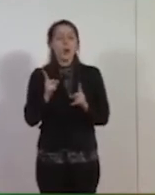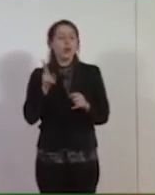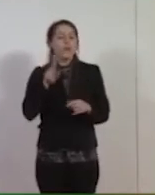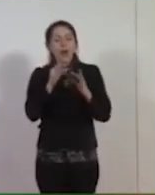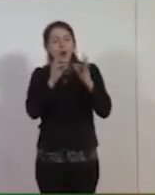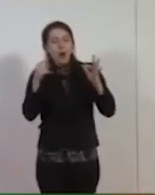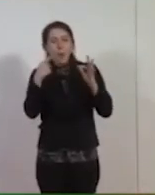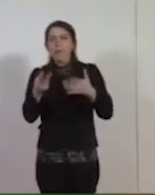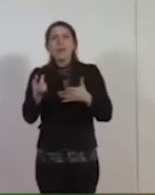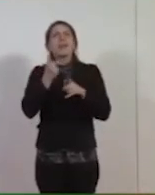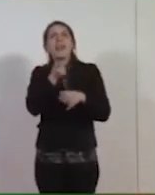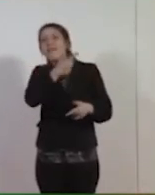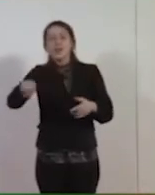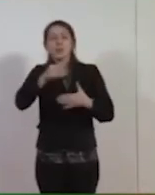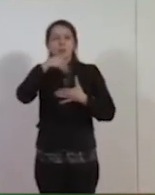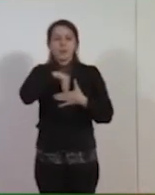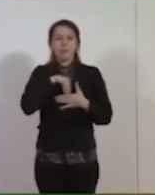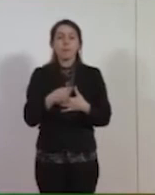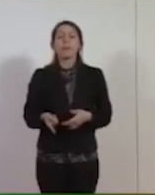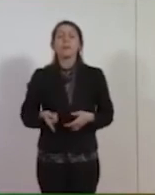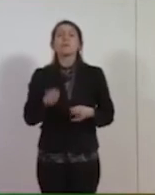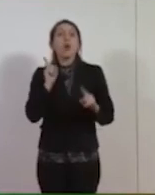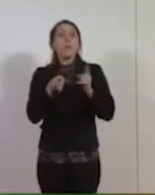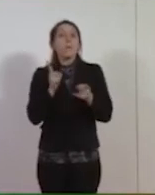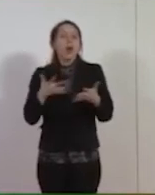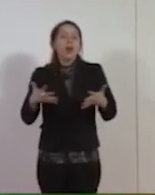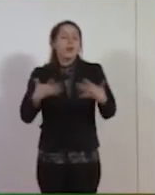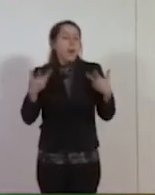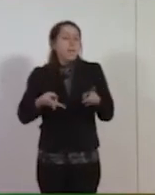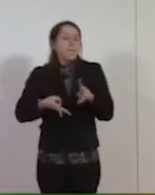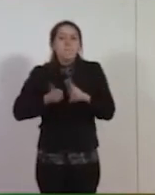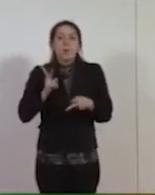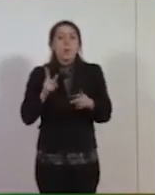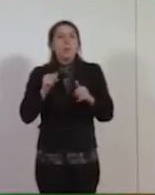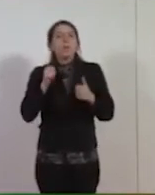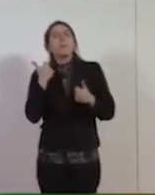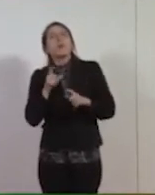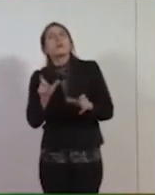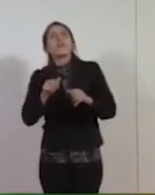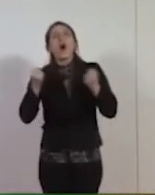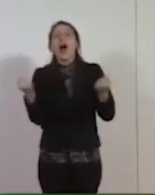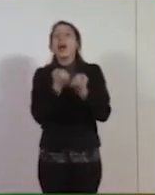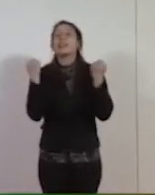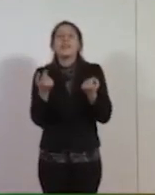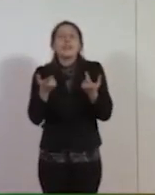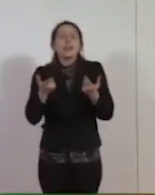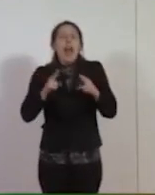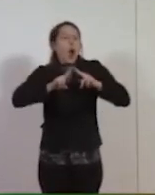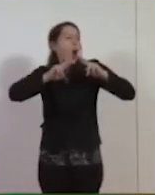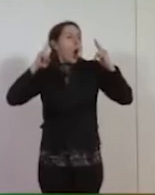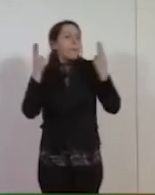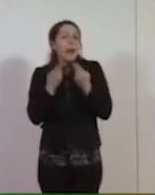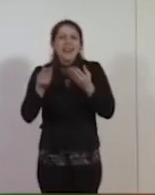in questo congresso. Nulla è più esaltante della politica, attività totalizzante che tanto pretende e tanto dà,